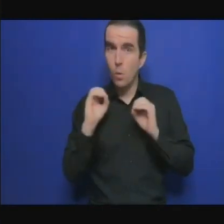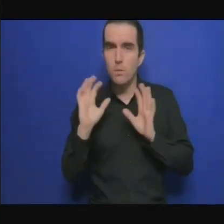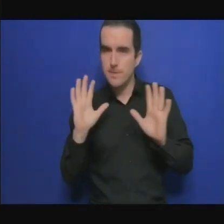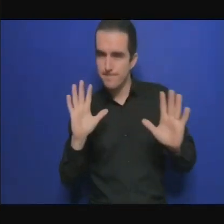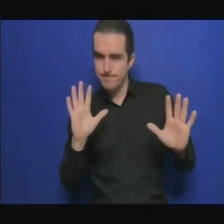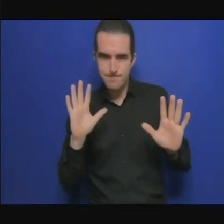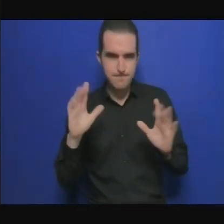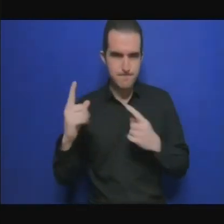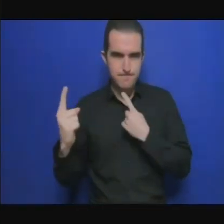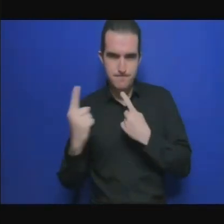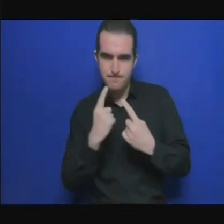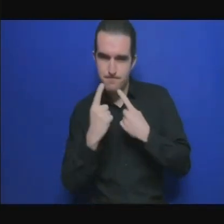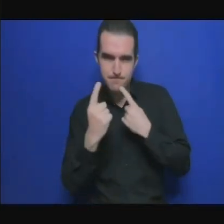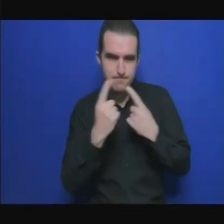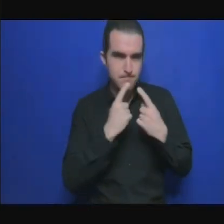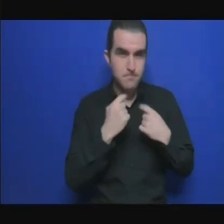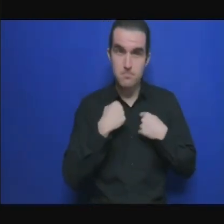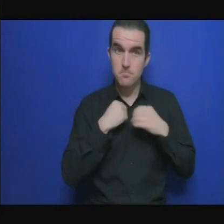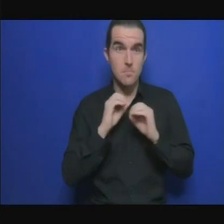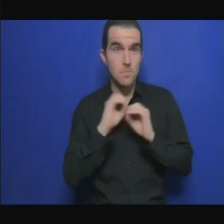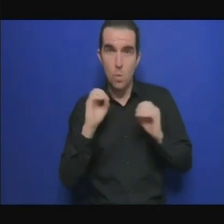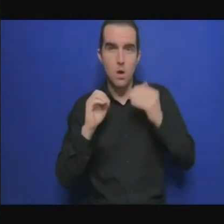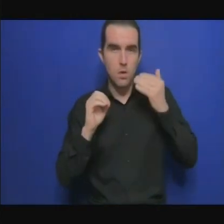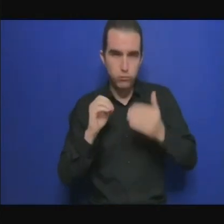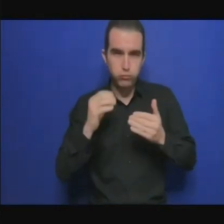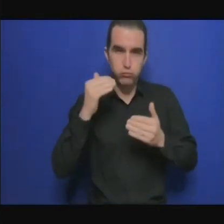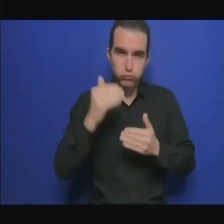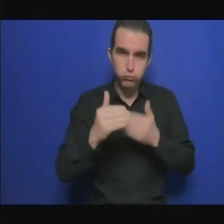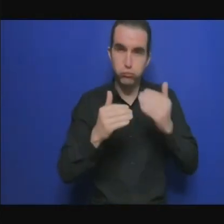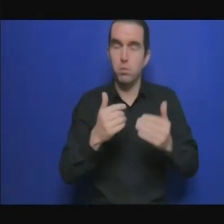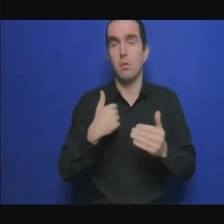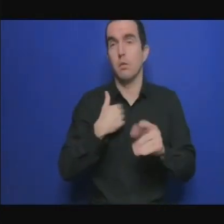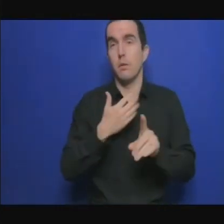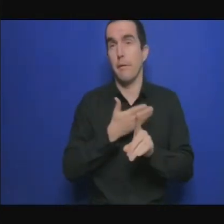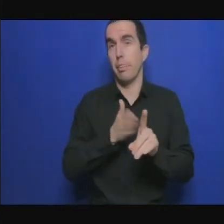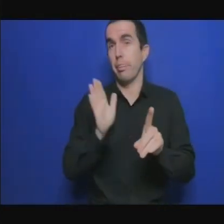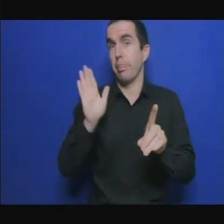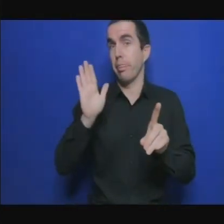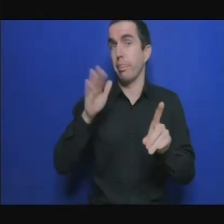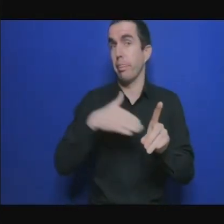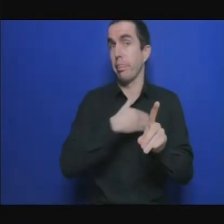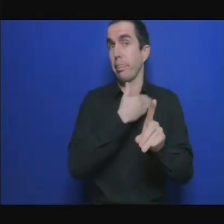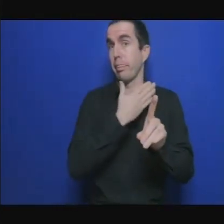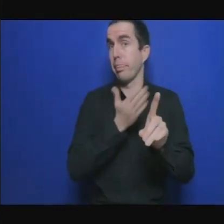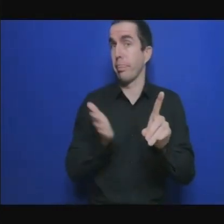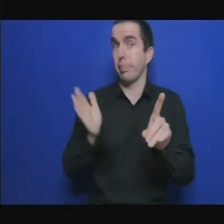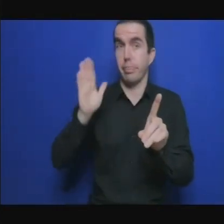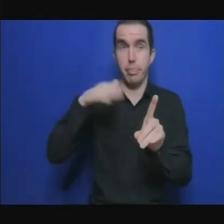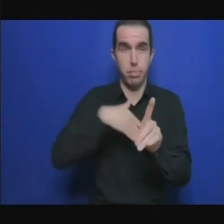ce paysage doit être développé il propose six éléments